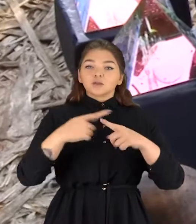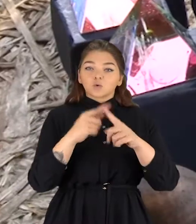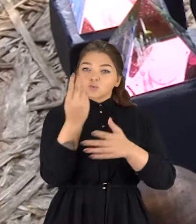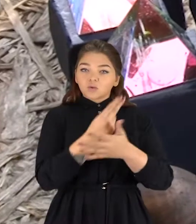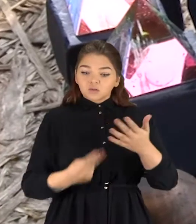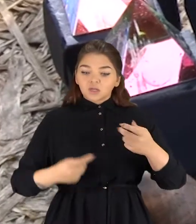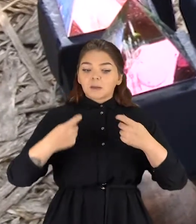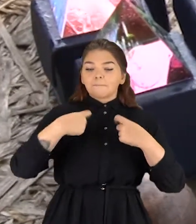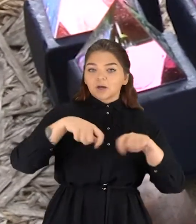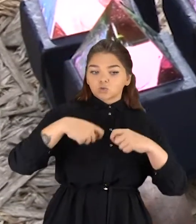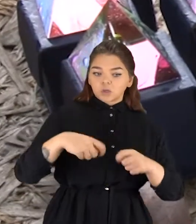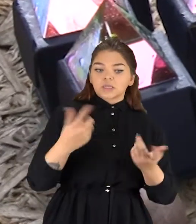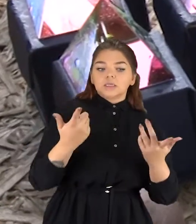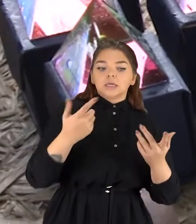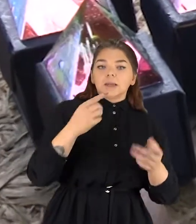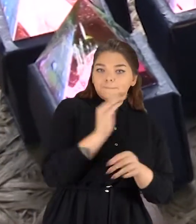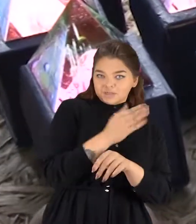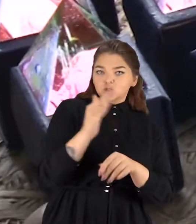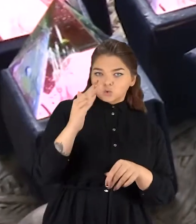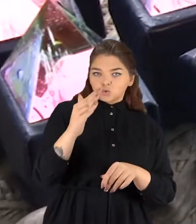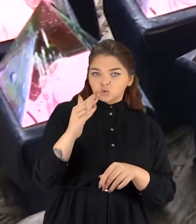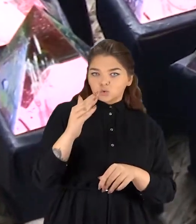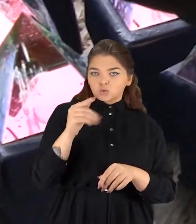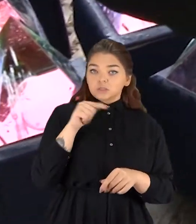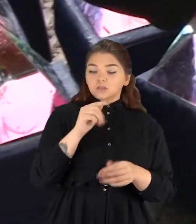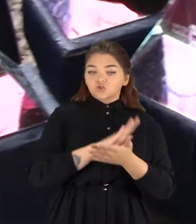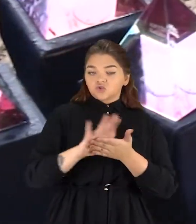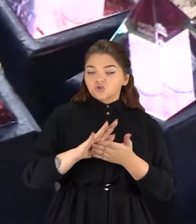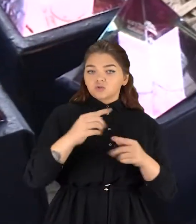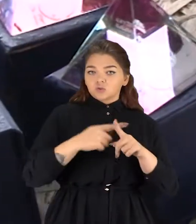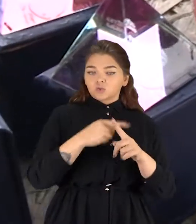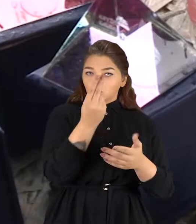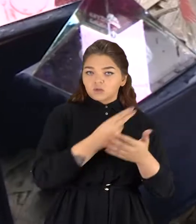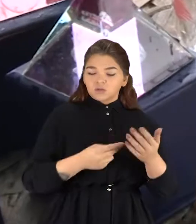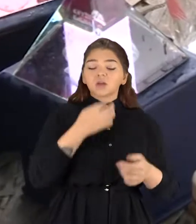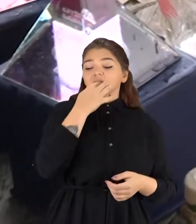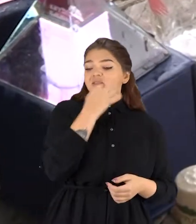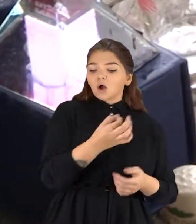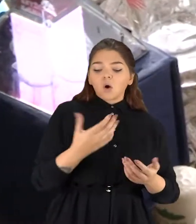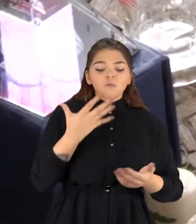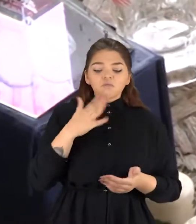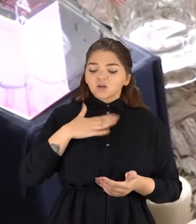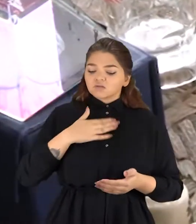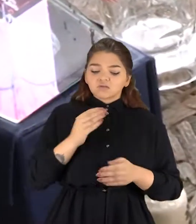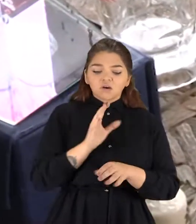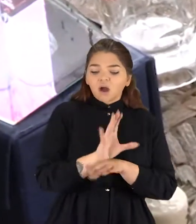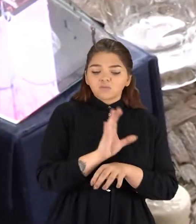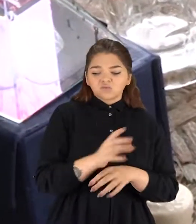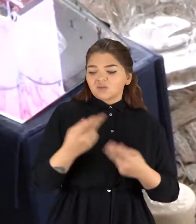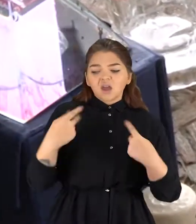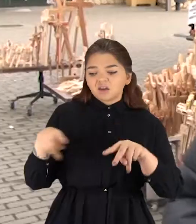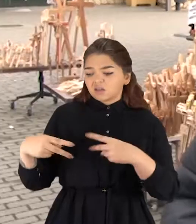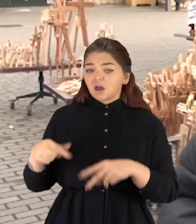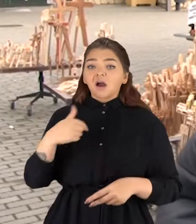Tautodelininkė parduodantį ir vieną kitą, taip sakant, blizgutį tikina, kad giliai išmastytų dirbinių čia niekam nereikia. Ji pati dėjų